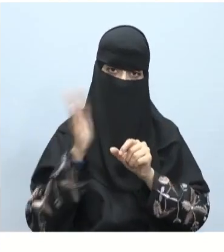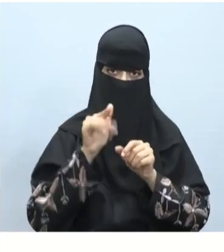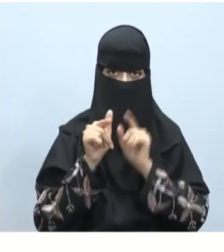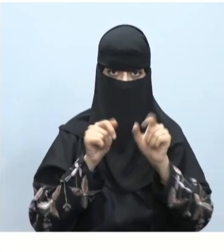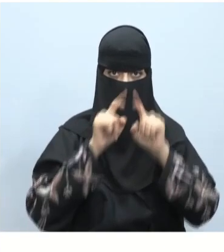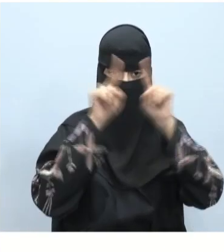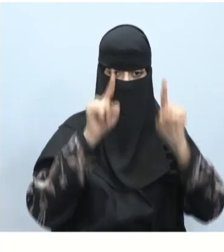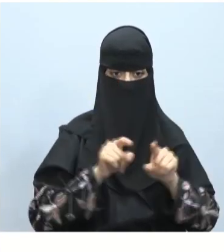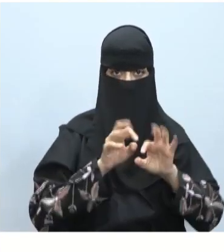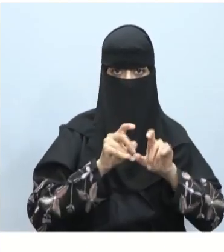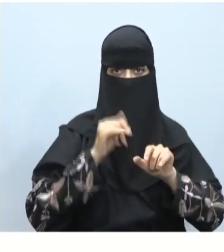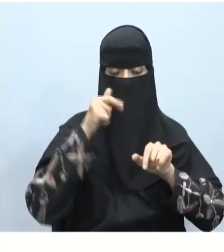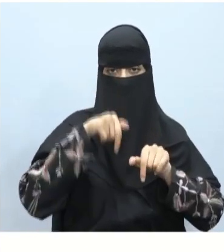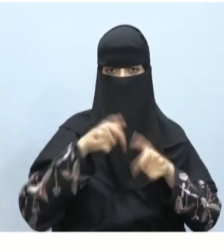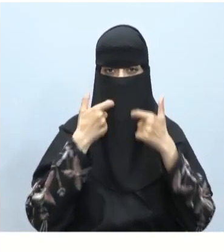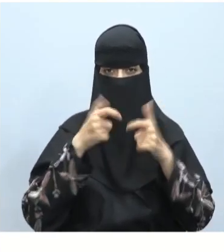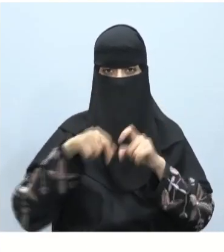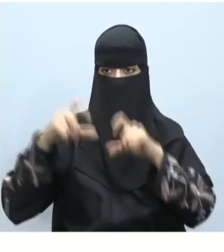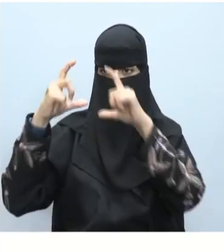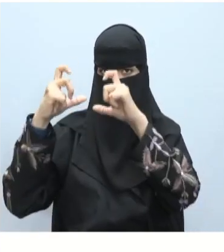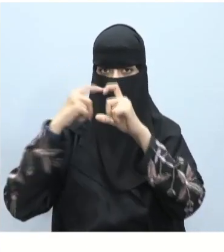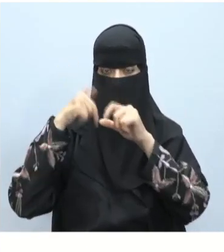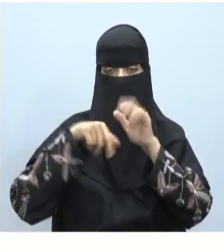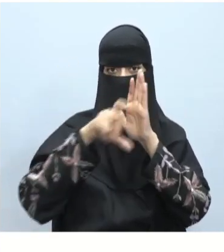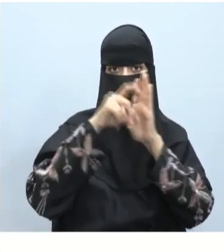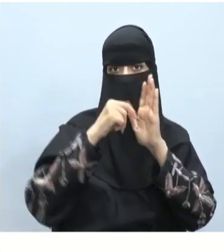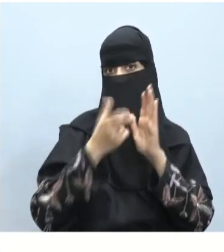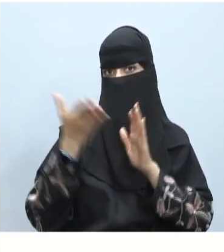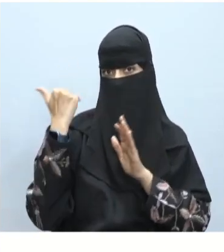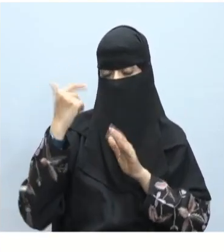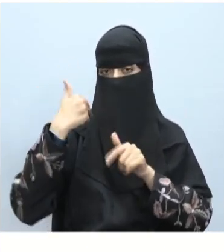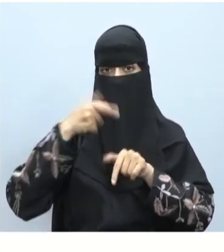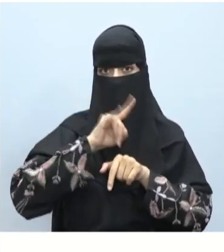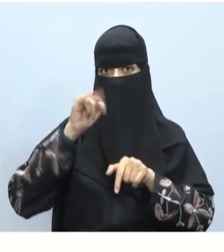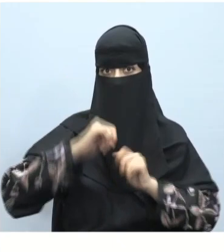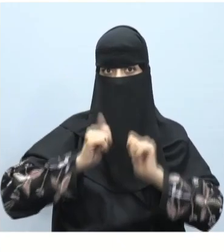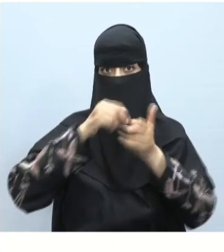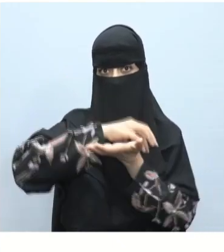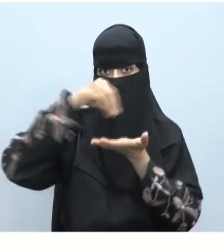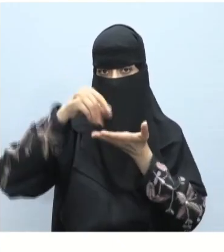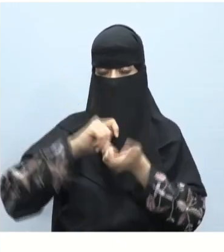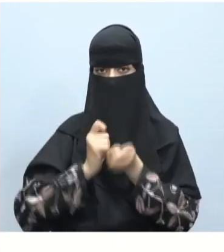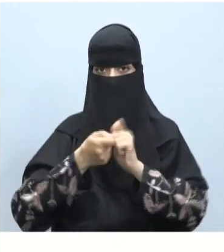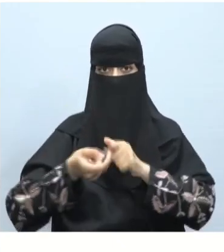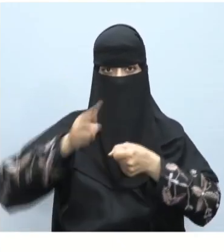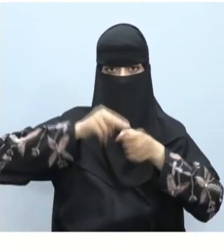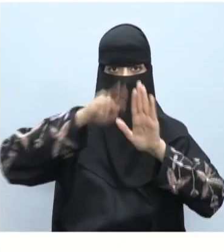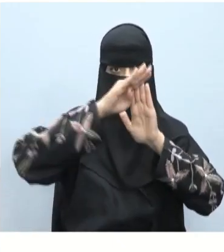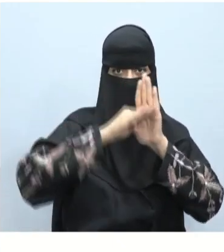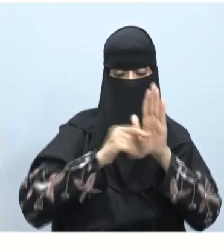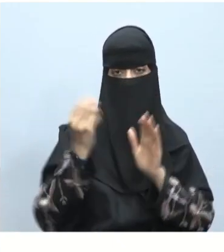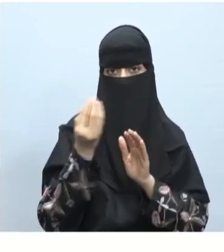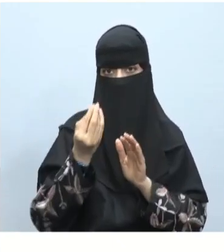الإلكترونية يتم تحديد موضع الصورة والنص سابقا ولا يمكن نقلهما أو إعادة ترتيبهما